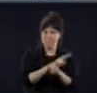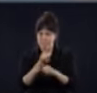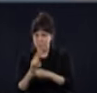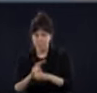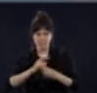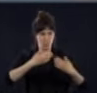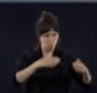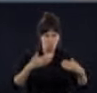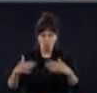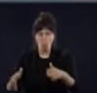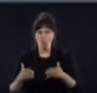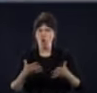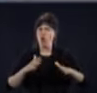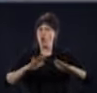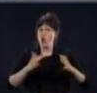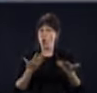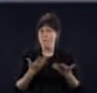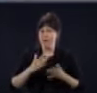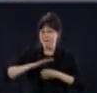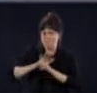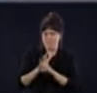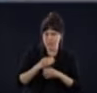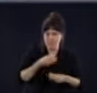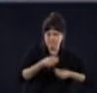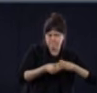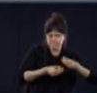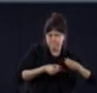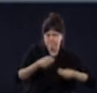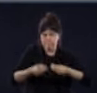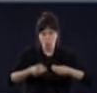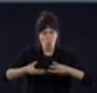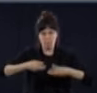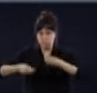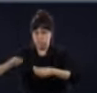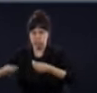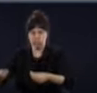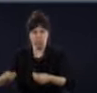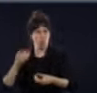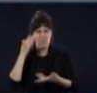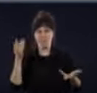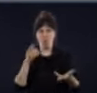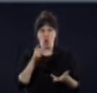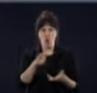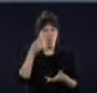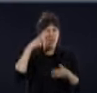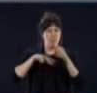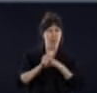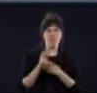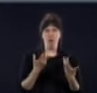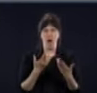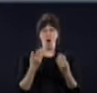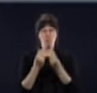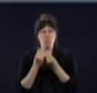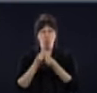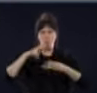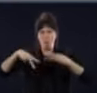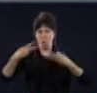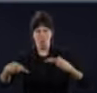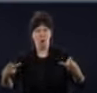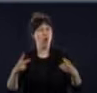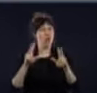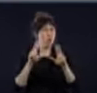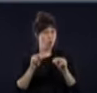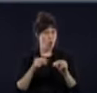écoles. Vous avez dit aussi idéalement, il n aura pas trop de décès. Vous nous dites que vos scénarios sont en cours d'élaboration